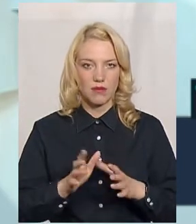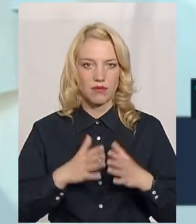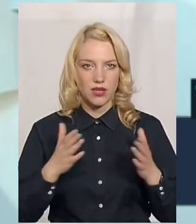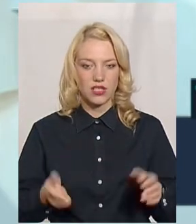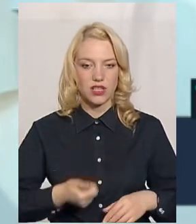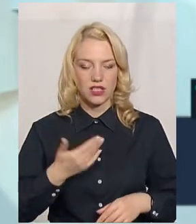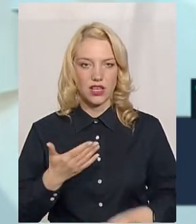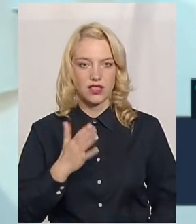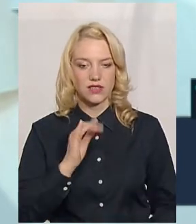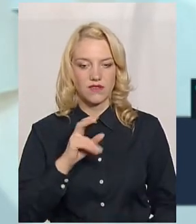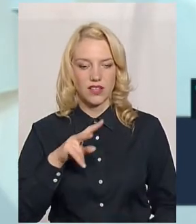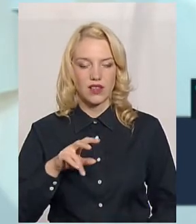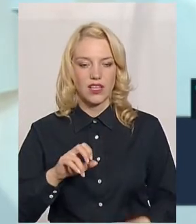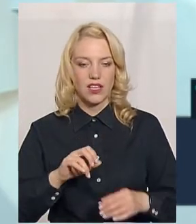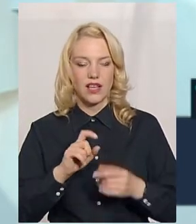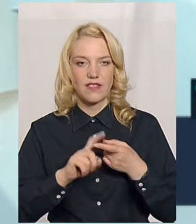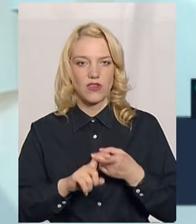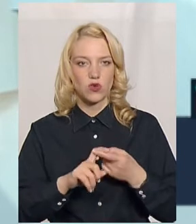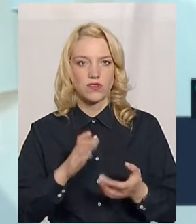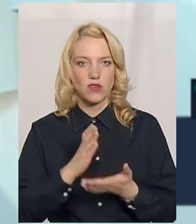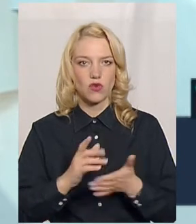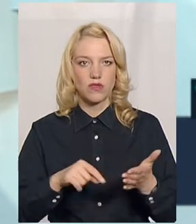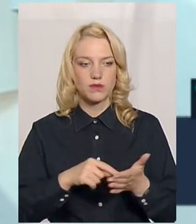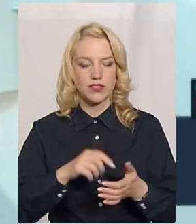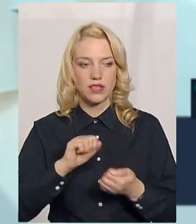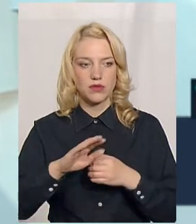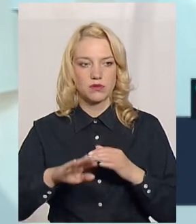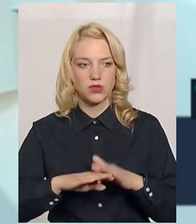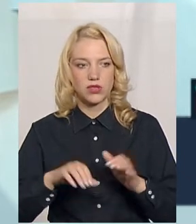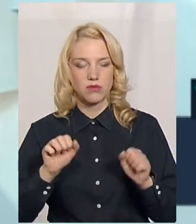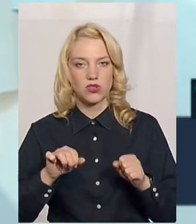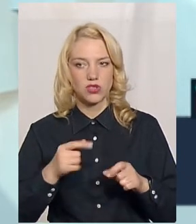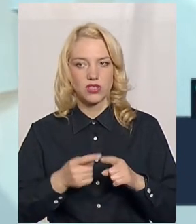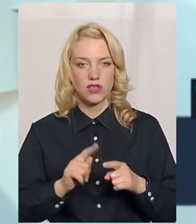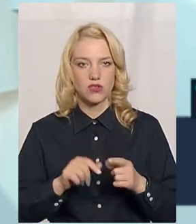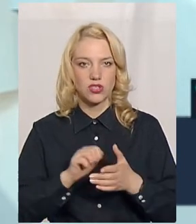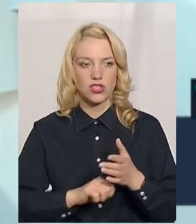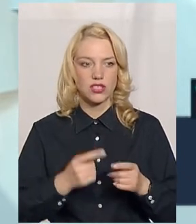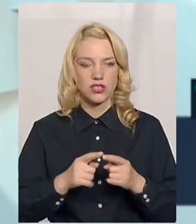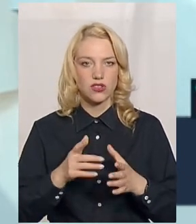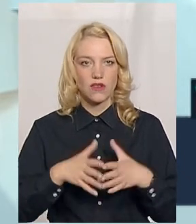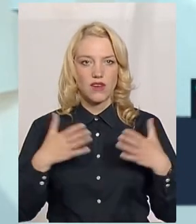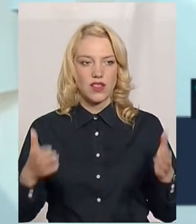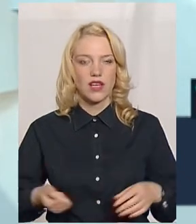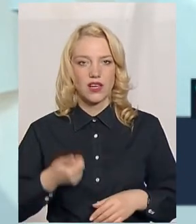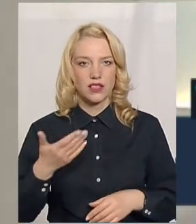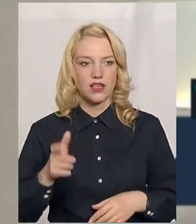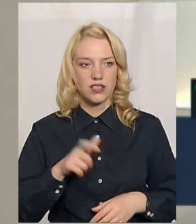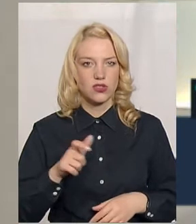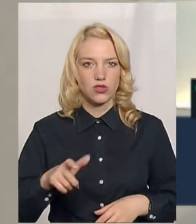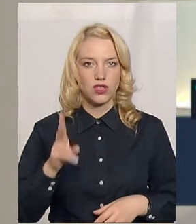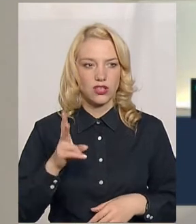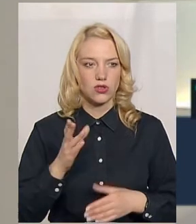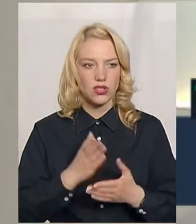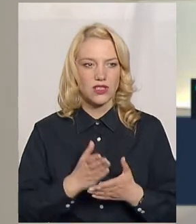вілоінфікованих знаходилися там в Кам'янець-Подільську. Ну, мабуть, із-за того, що там велика кількість студентів знаходиться. А